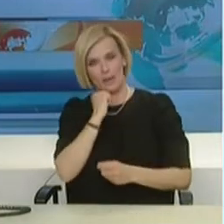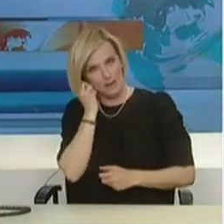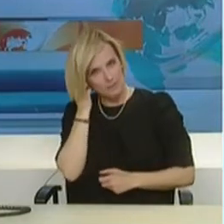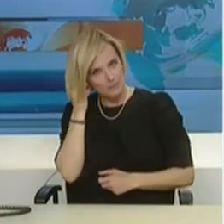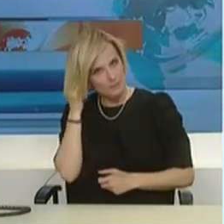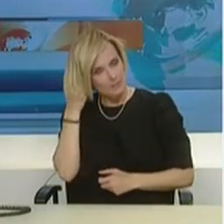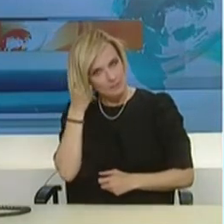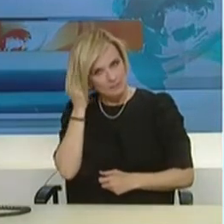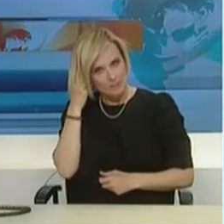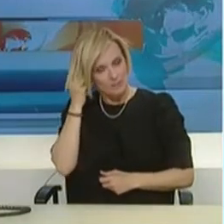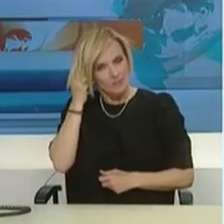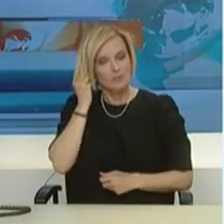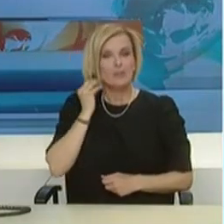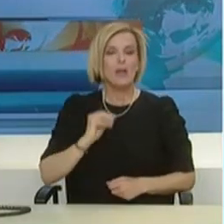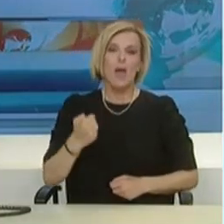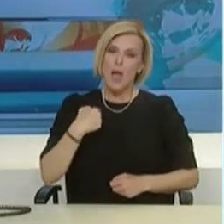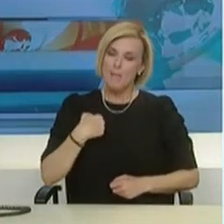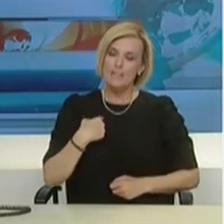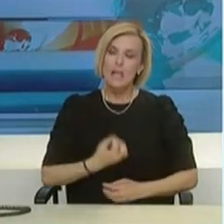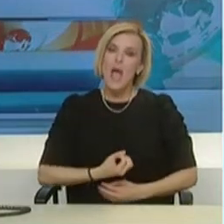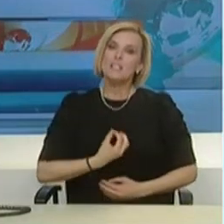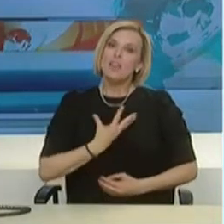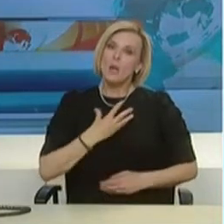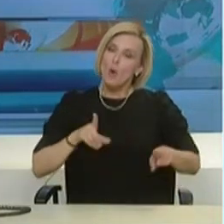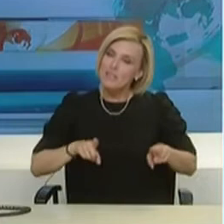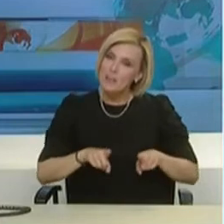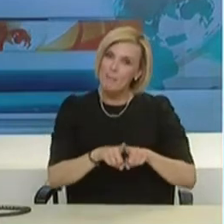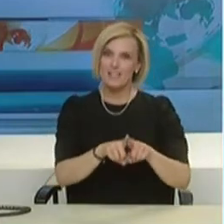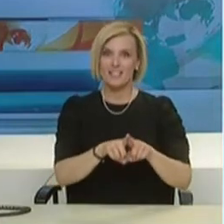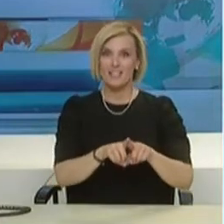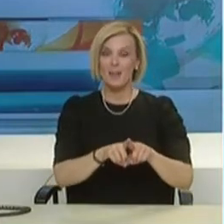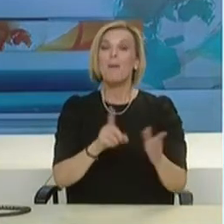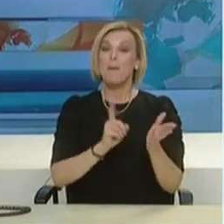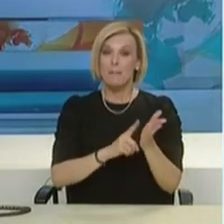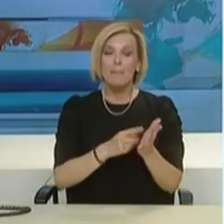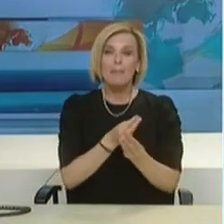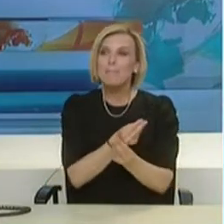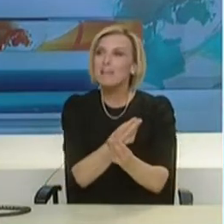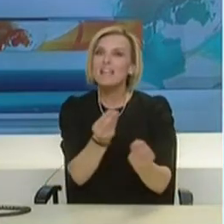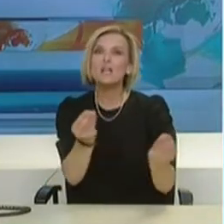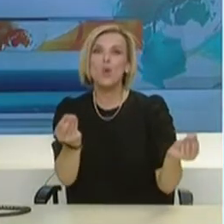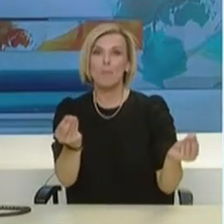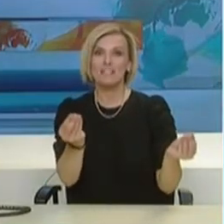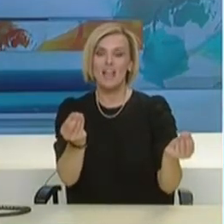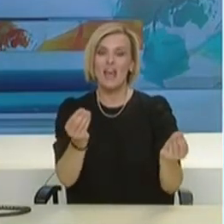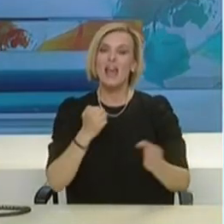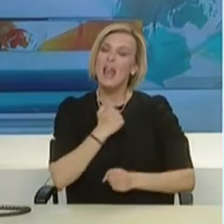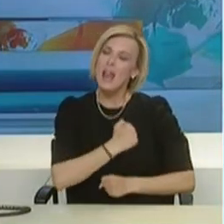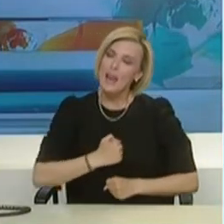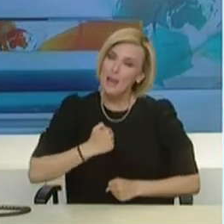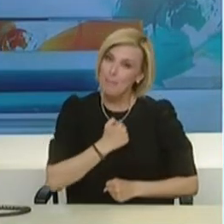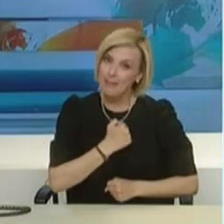Συμπάσχουμε και θρηνούμε μαζί σας. Η λύπη όταν τη μοιραζόμαστε είναι μισή. Η χαρά μας